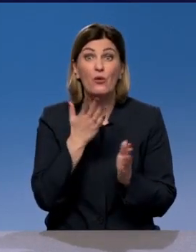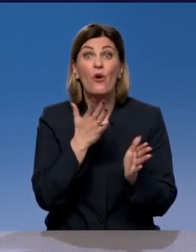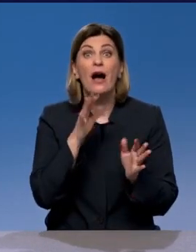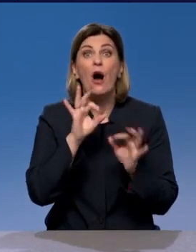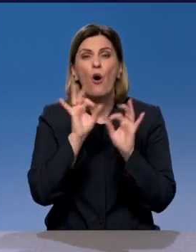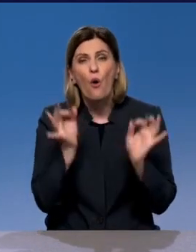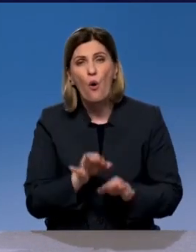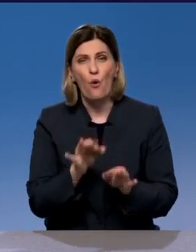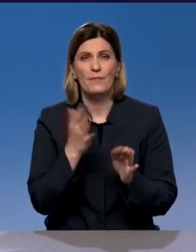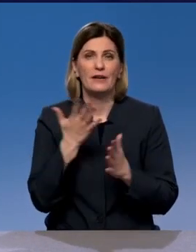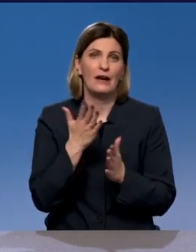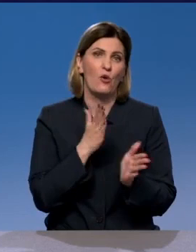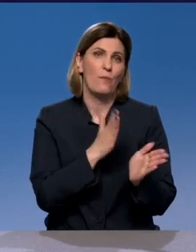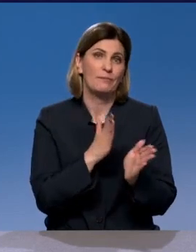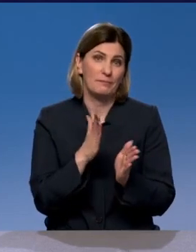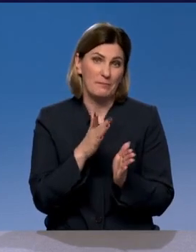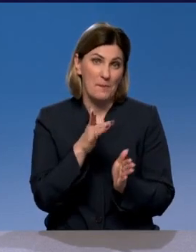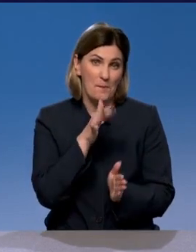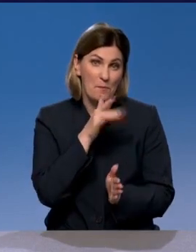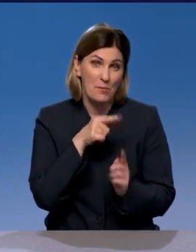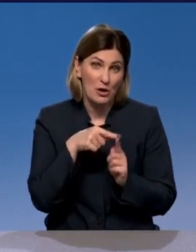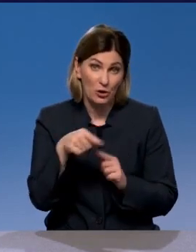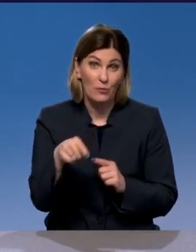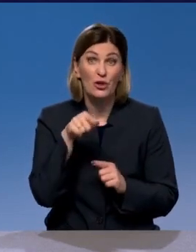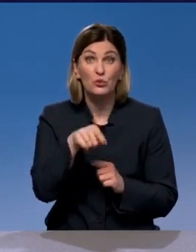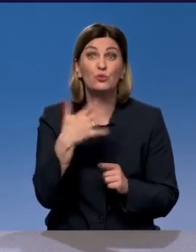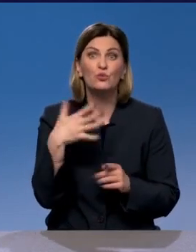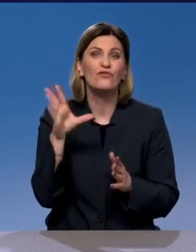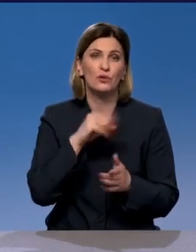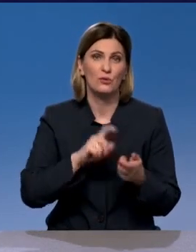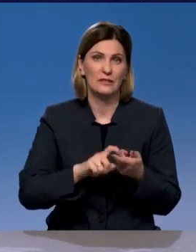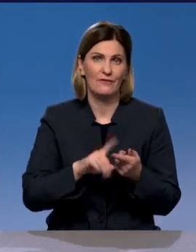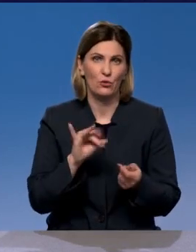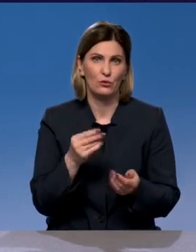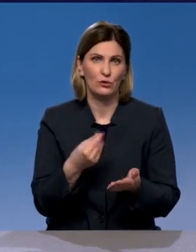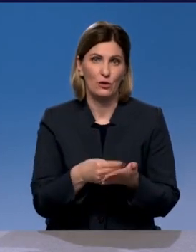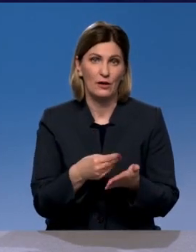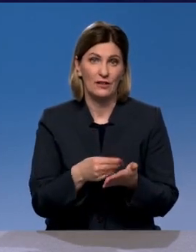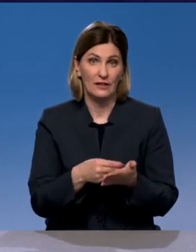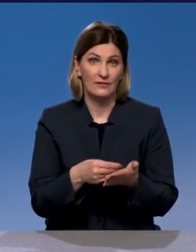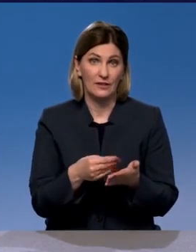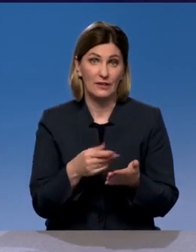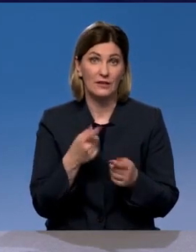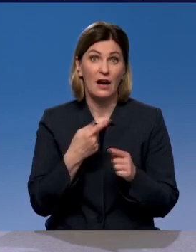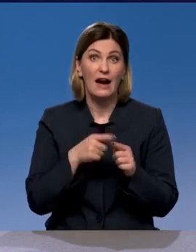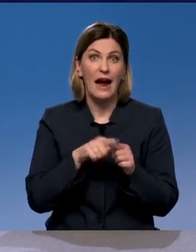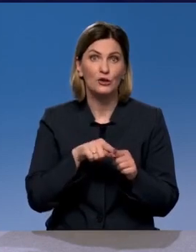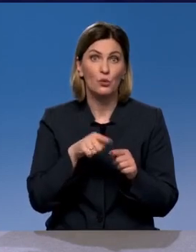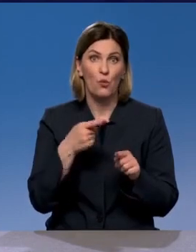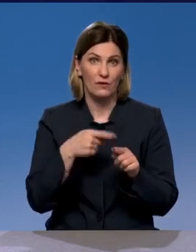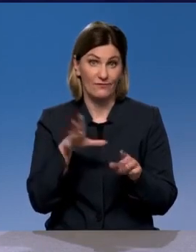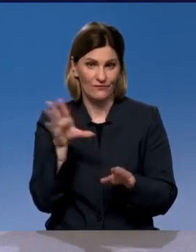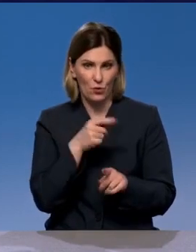и как качественно он его сделал. Естественно, здесь возникает коррупционная составляющая, которая нивилирует, опять же, весь этот процесс. Поскольку